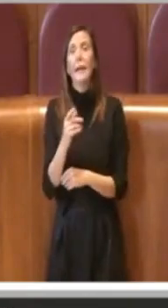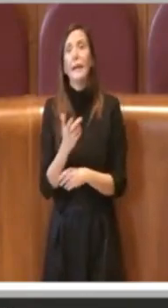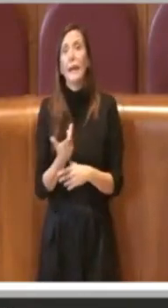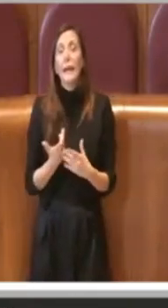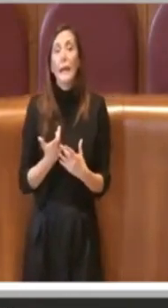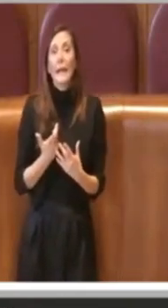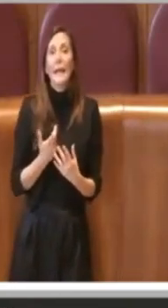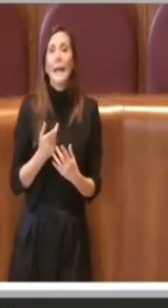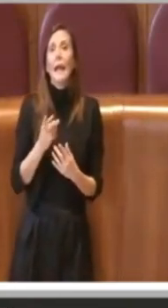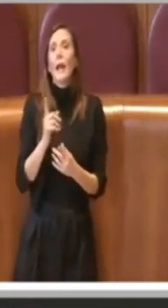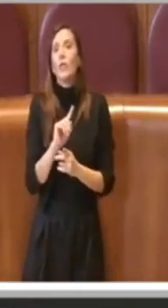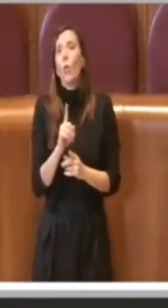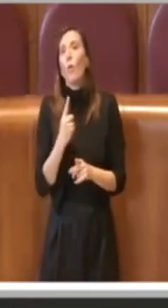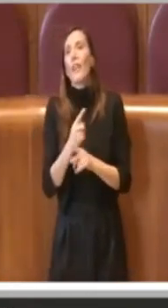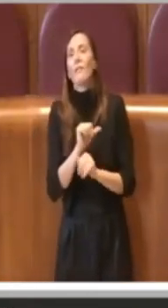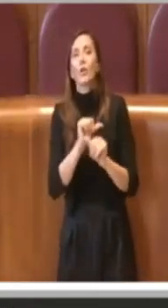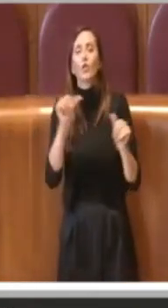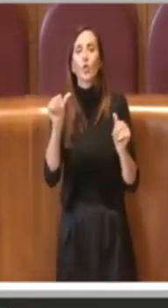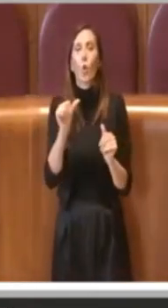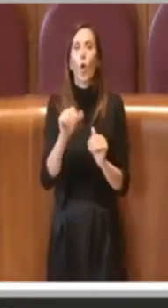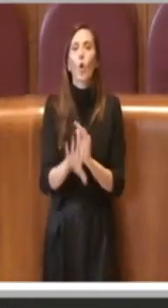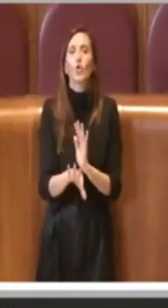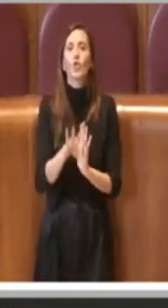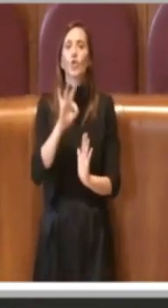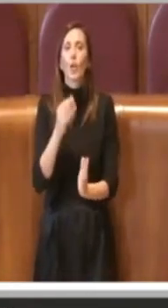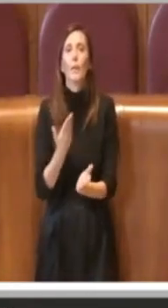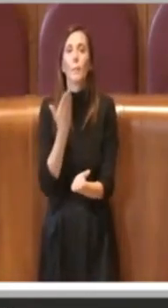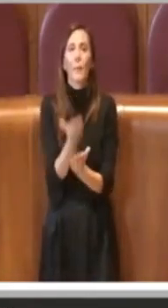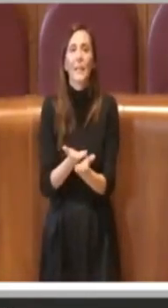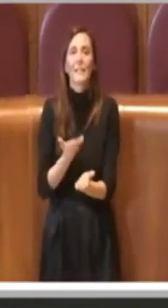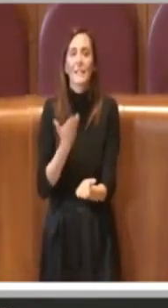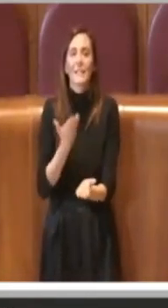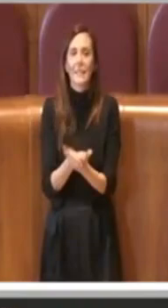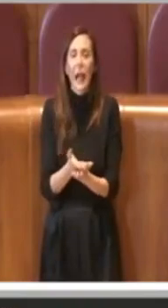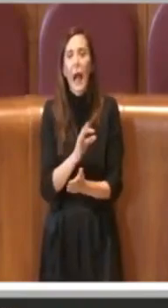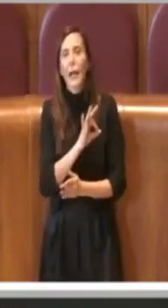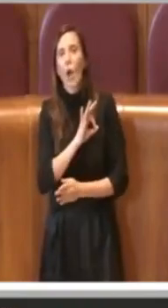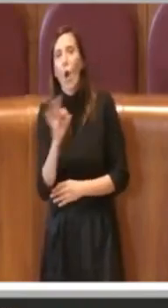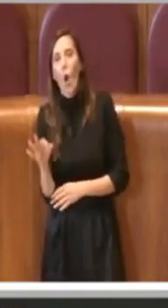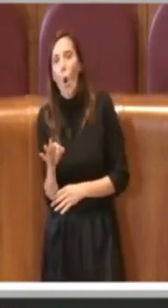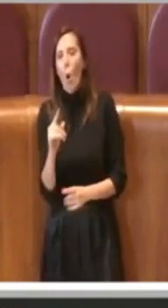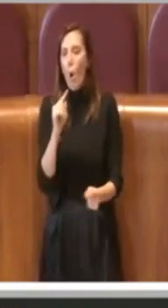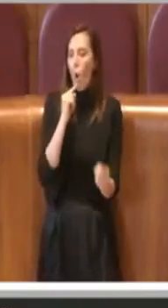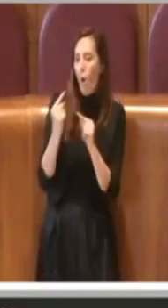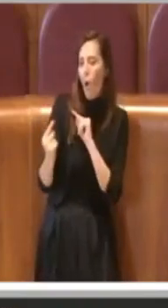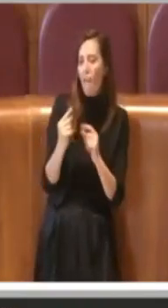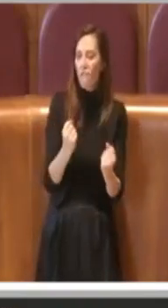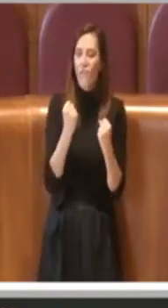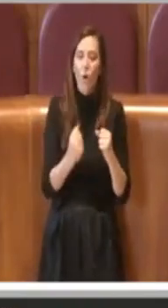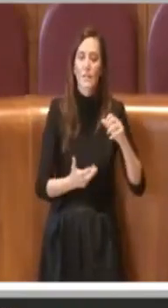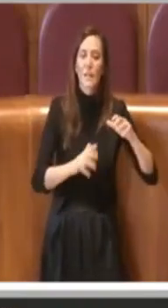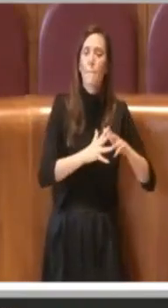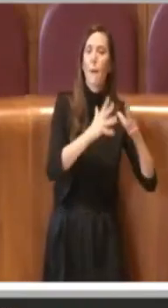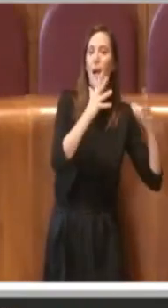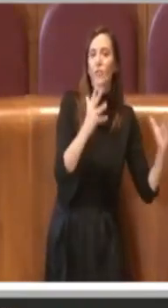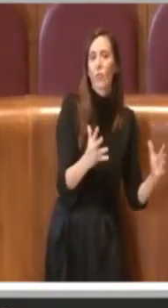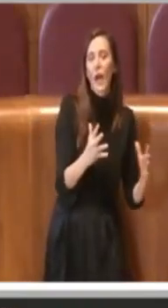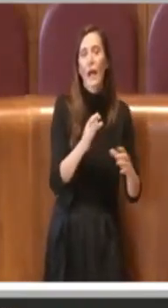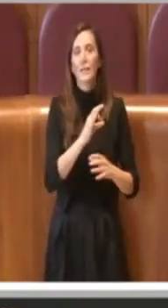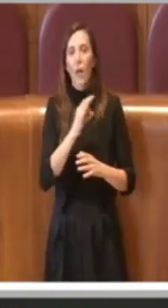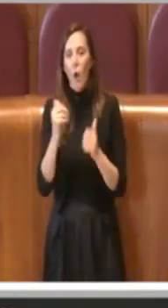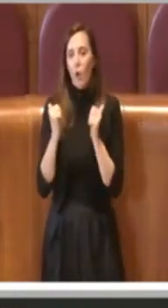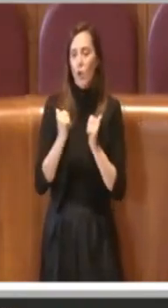indirizzi, ma non interloquendo né con la forza di maggioranza né tantomeno con i